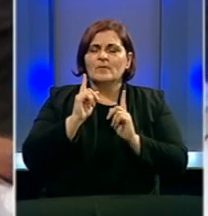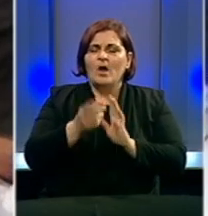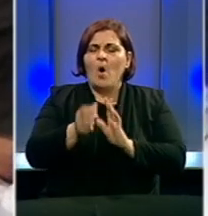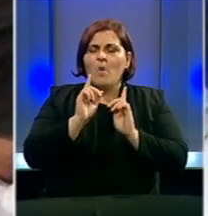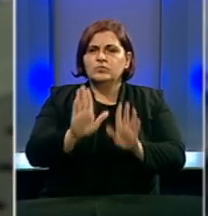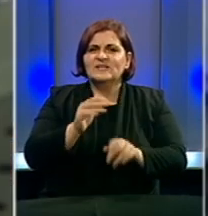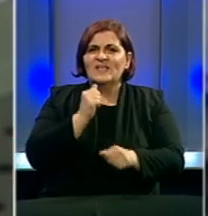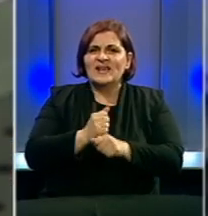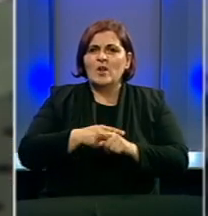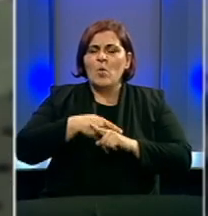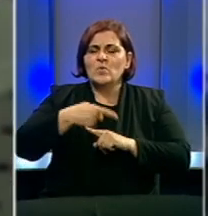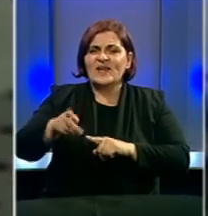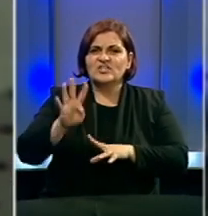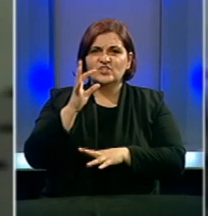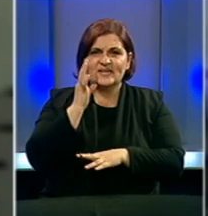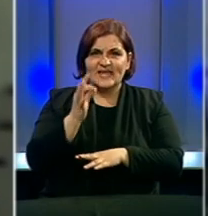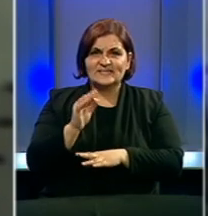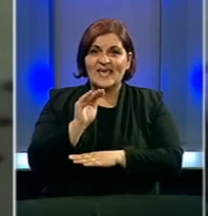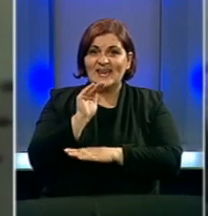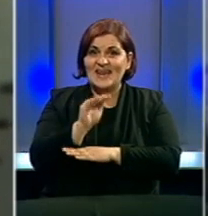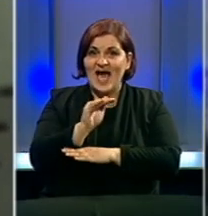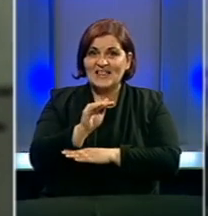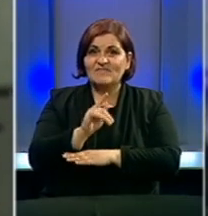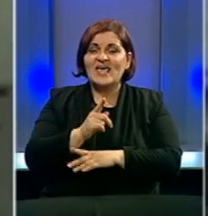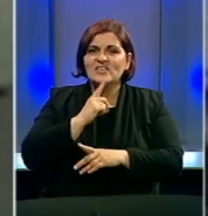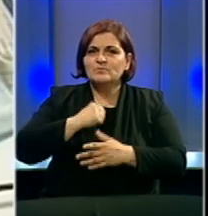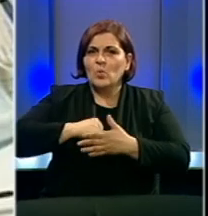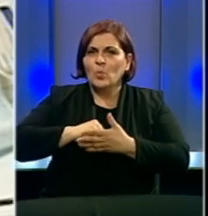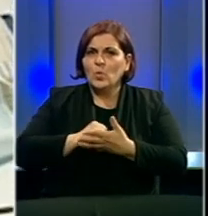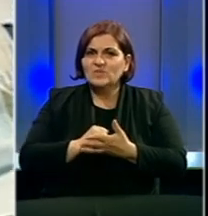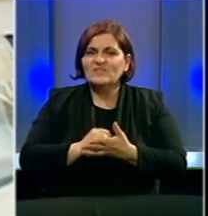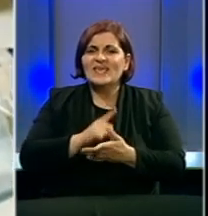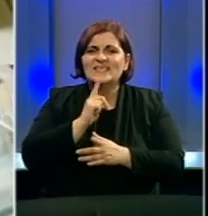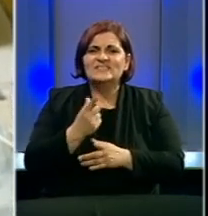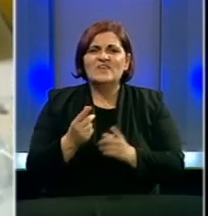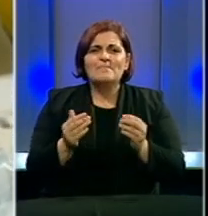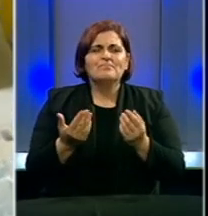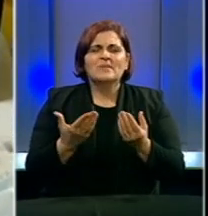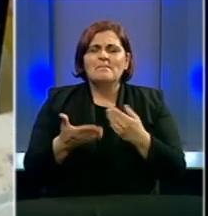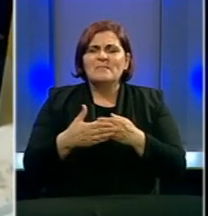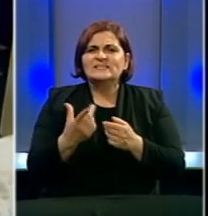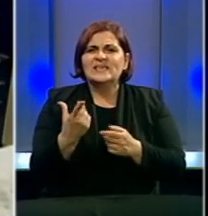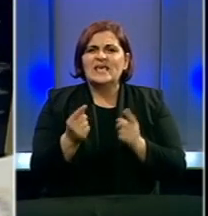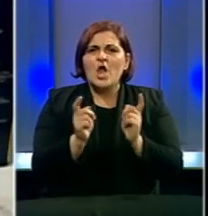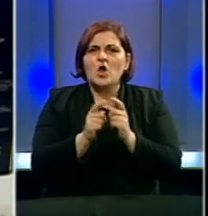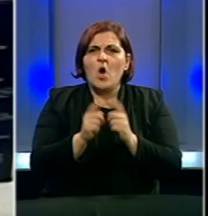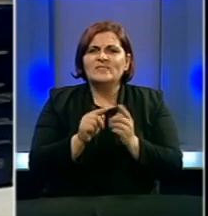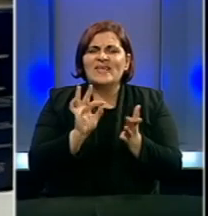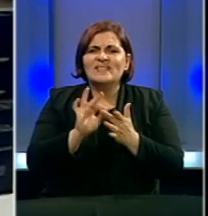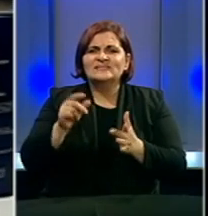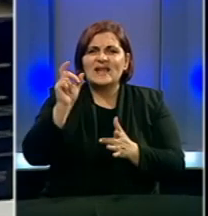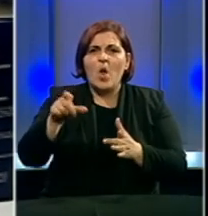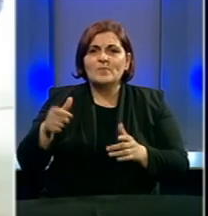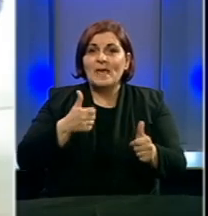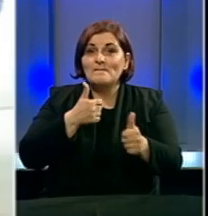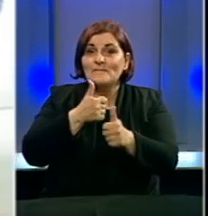fabrike u narednih 14 dana. Najavljeno je da će biti identifikovani svi bliski kontakti testirane određene osobe, te da